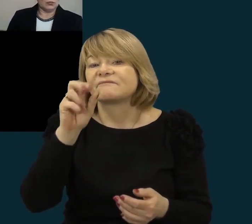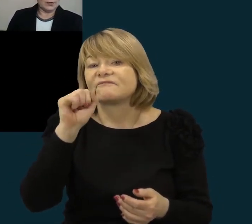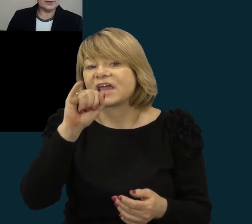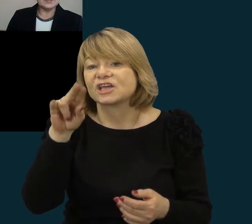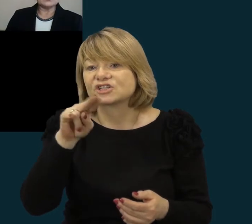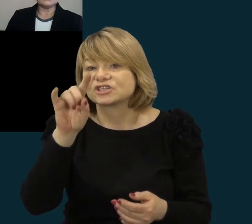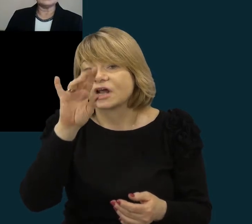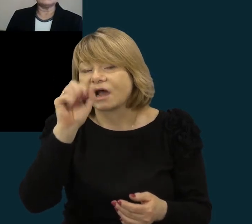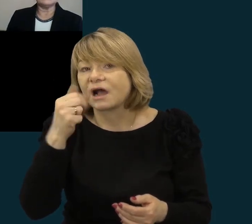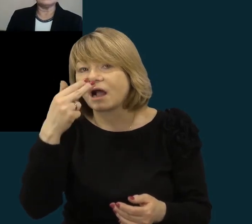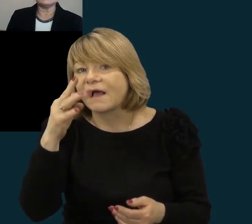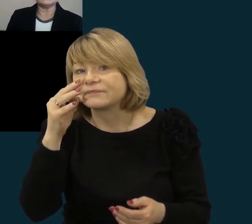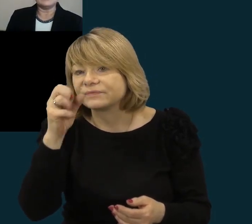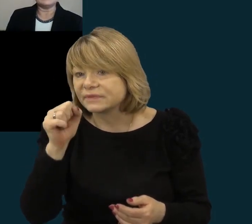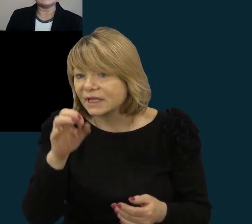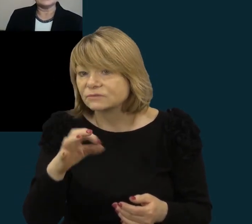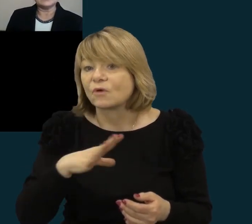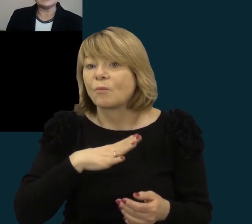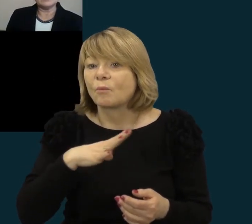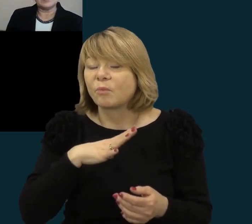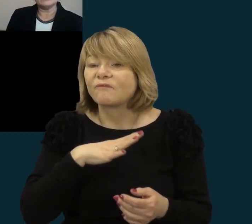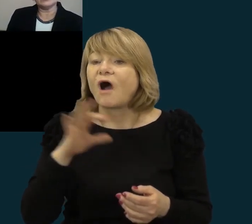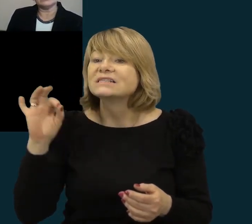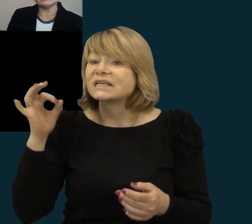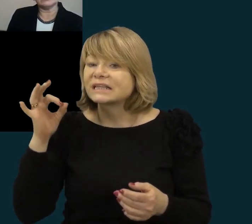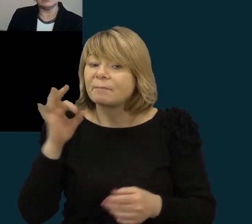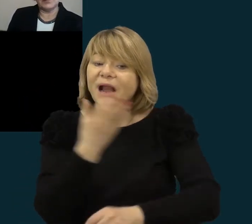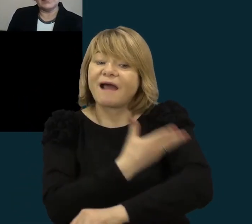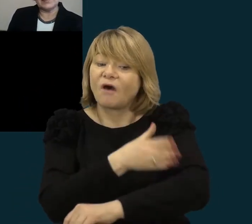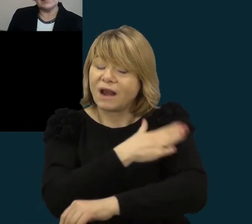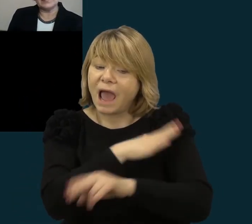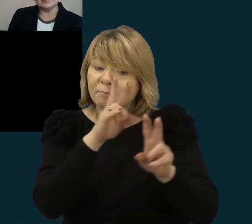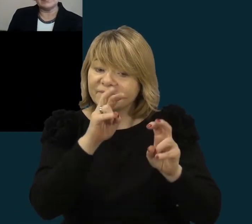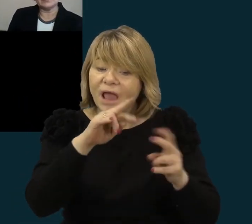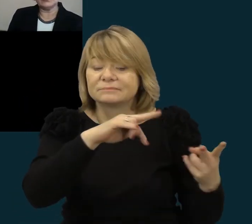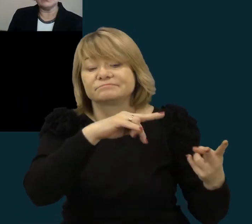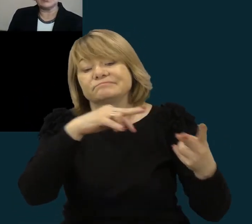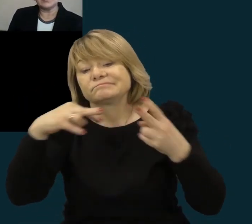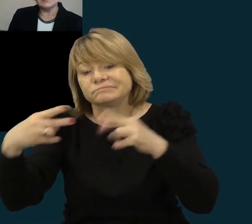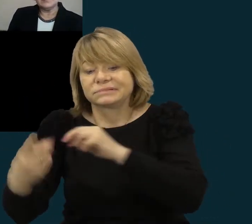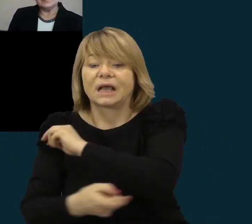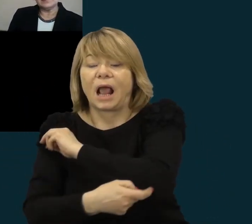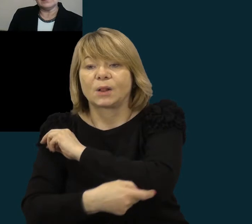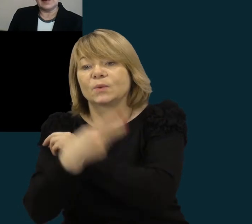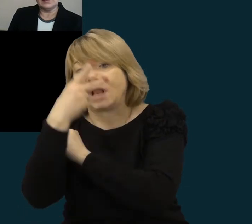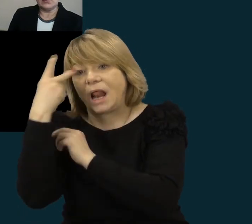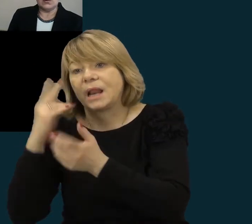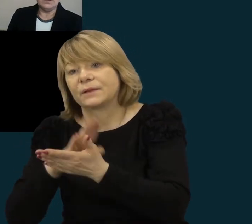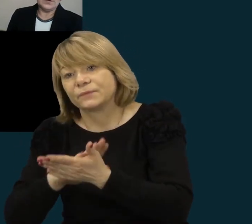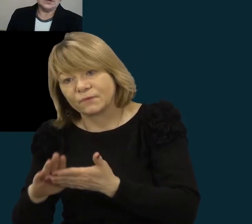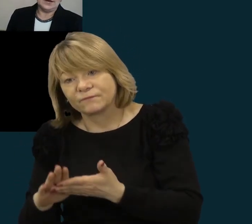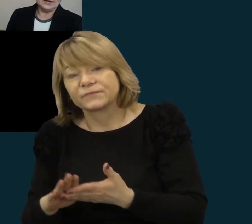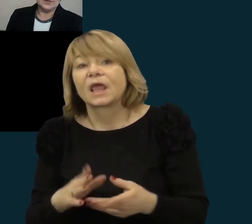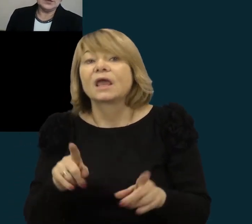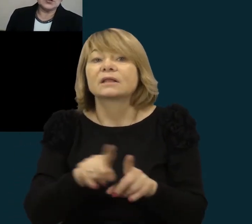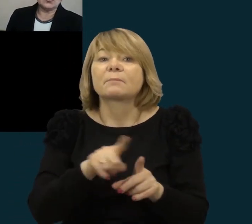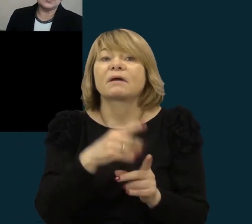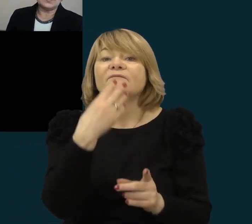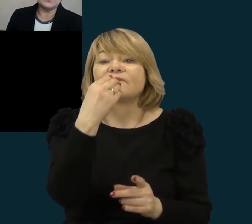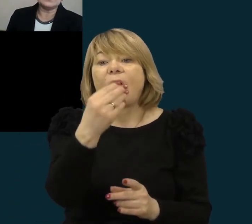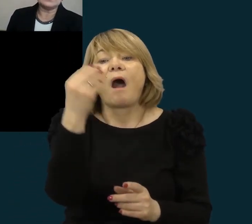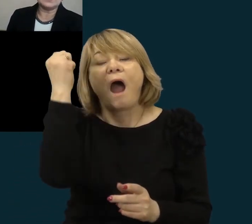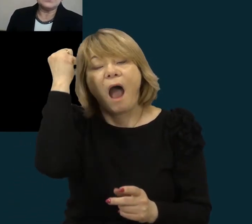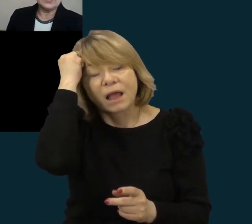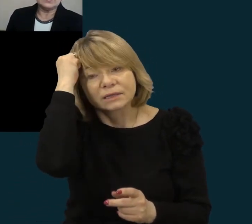kuris su lietuvino lenkišką sidabravo pavadinimą į lietuvišką. Ir dar jo atminčiai, jo